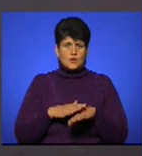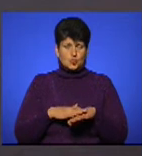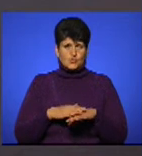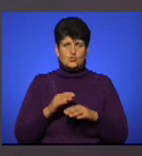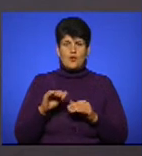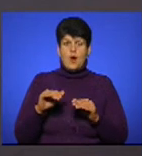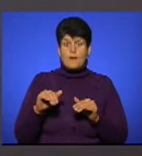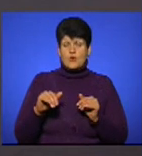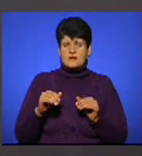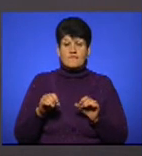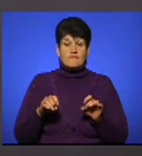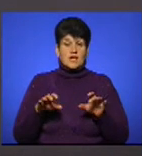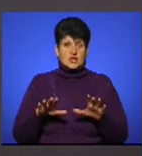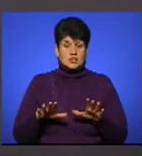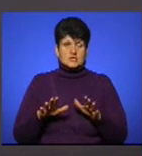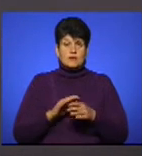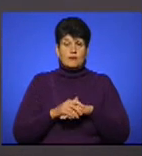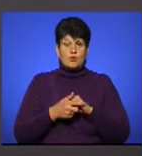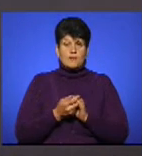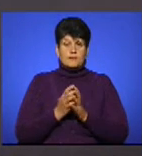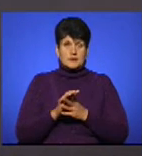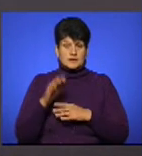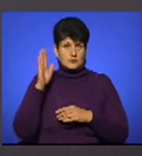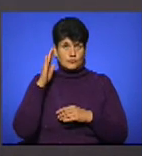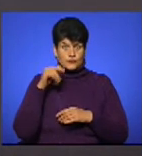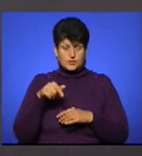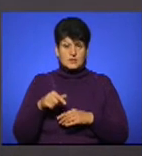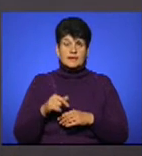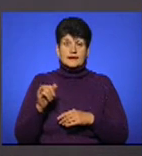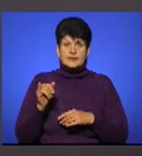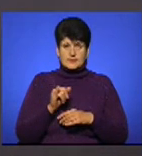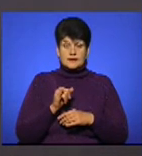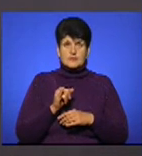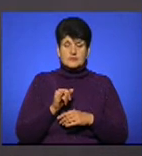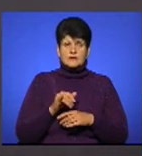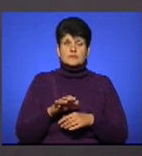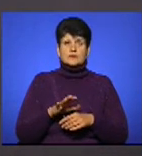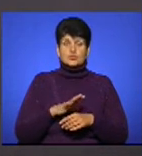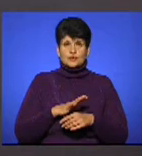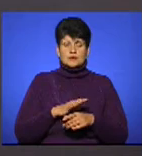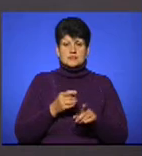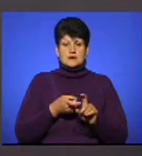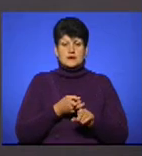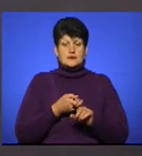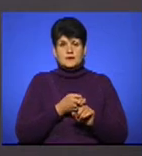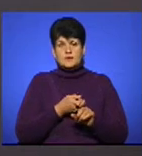вирішив її сполокати в воді, і ось таким чином відбулося зараження.